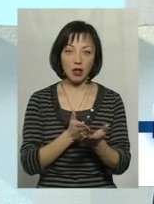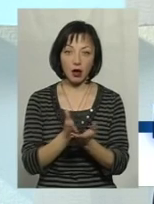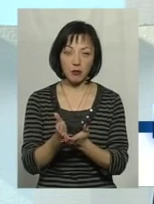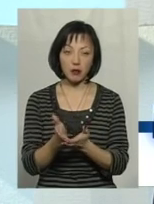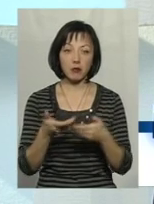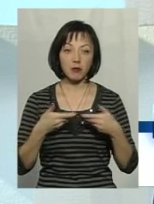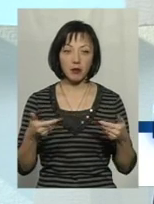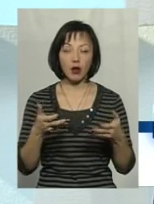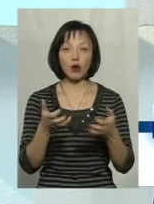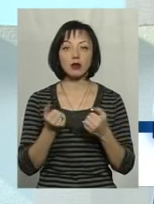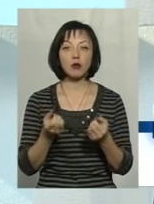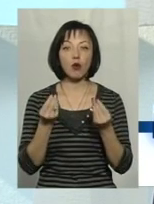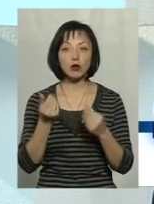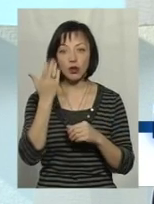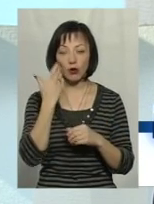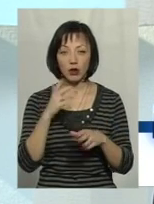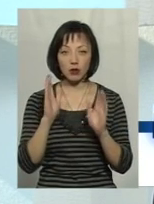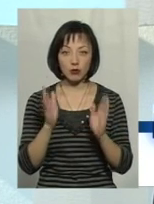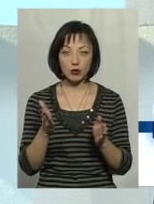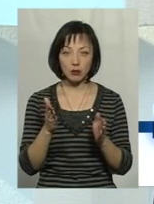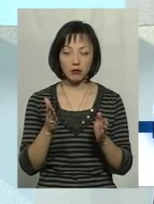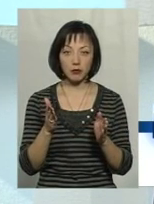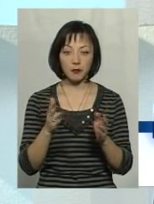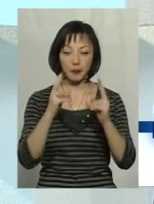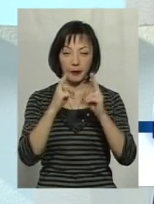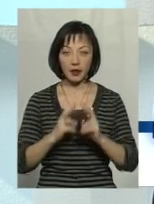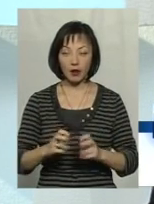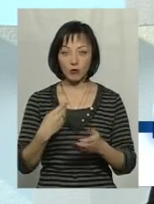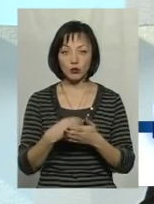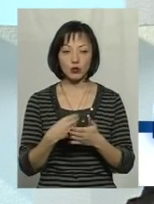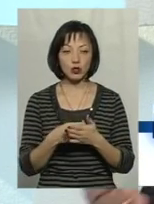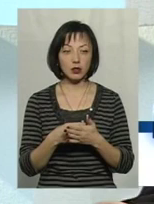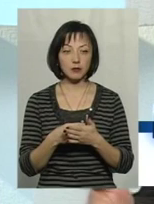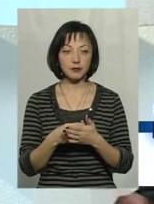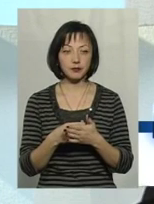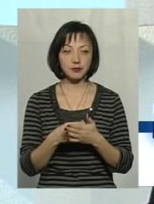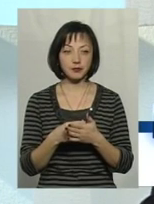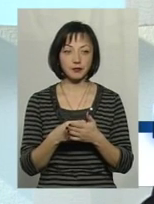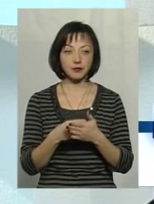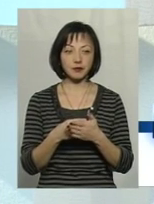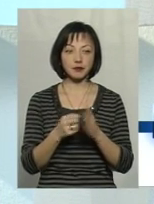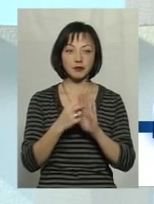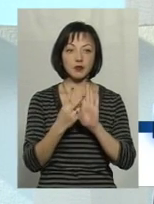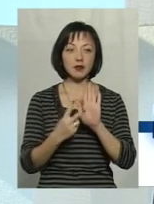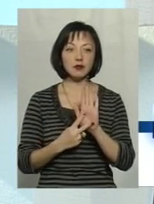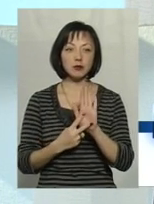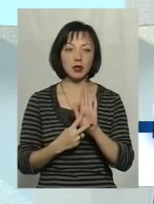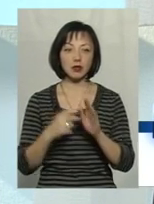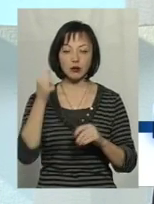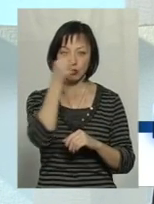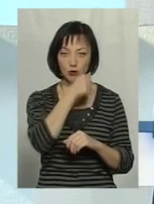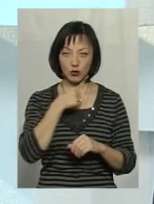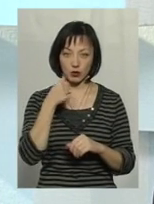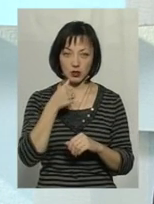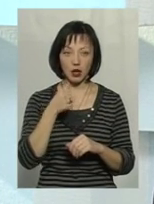ми отримаємо кошти, коли будемо перегадати бюджет у 2017 році.